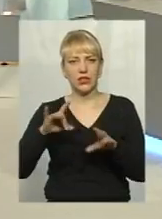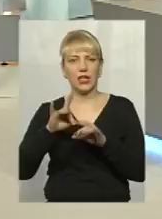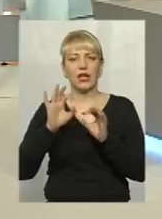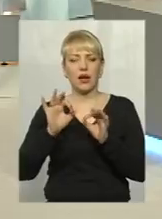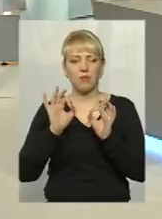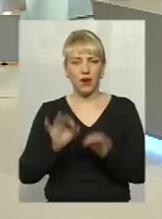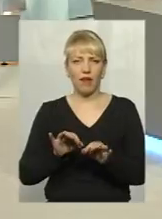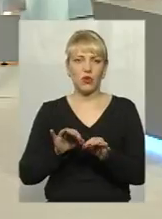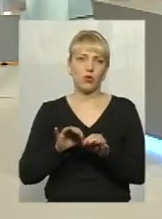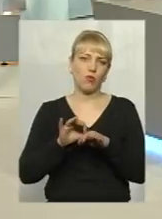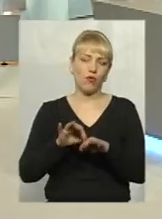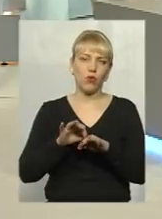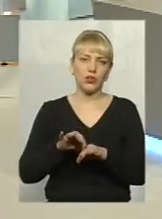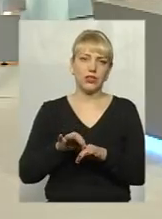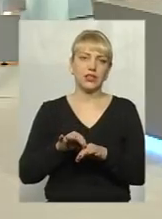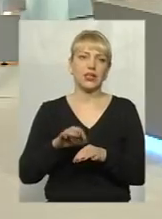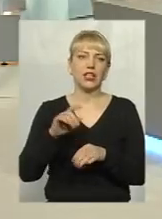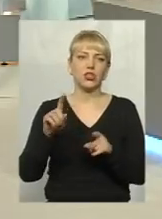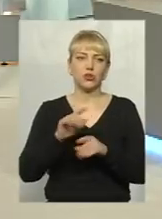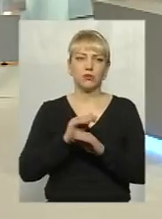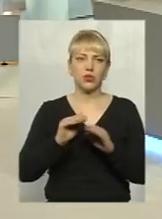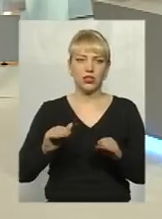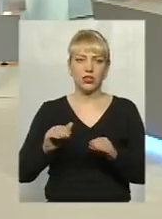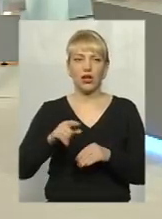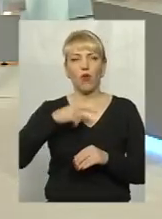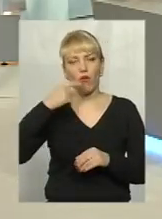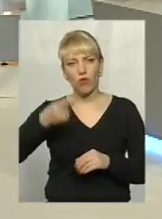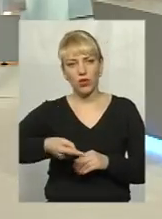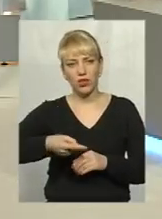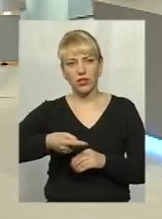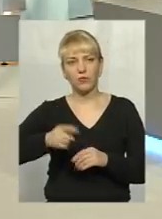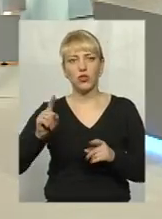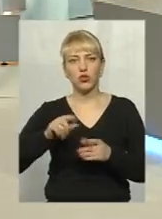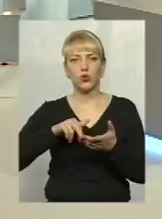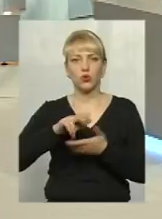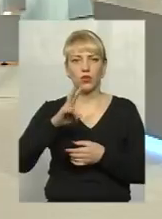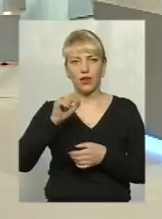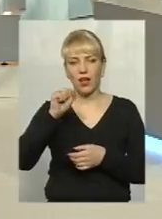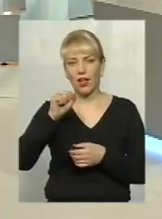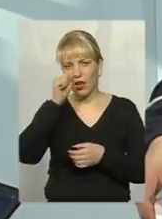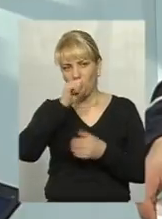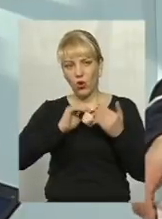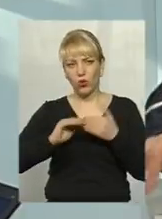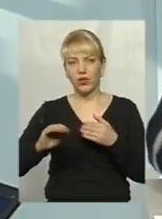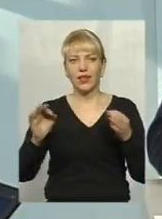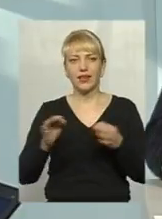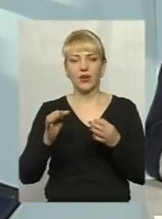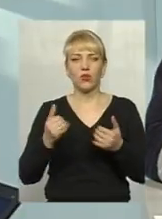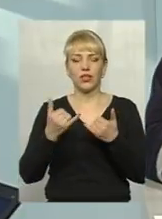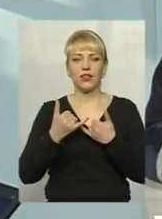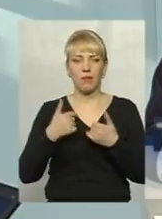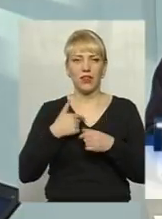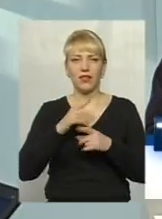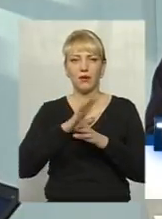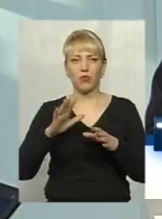поводитись на льоду, і щоб діти говорили, що ми йдуть на льоду. Ніколи не було для мене зайвим,